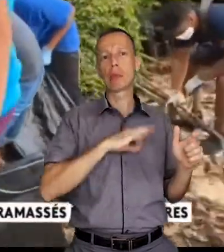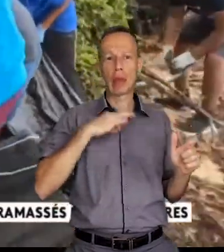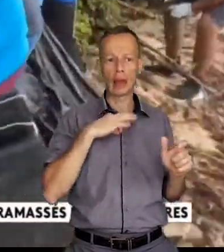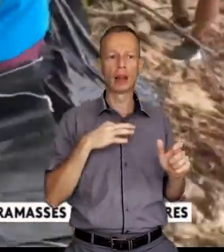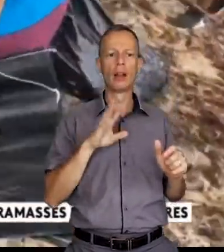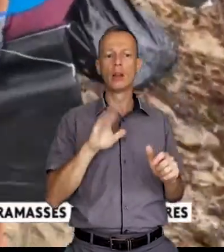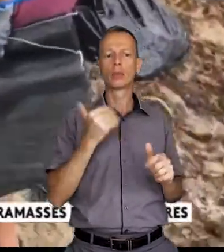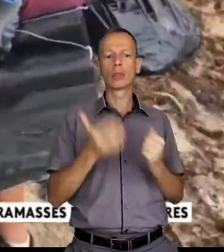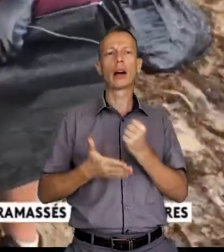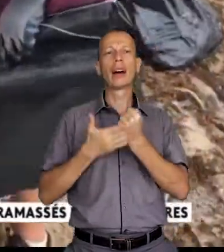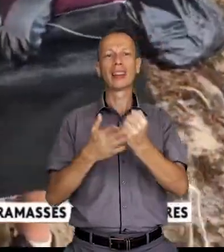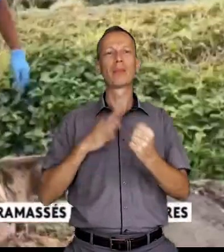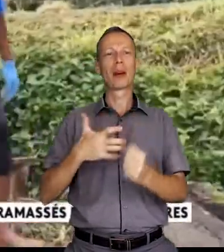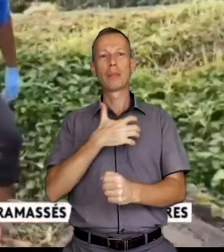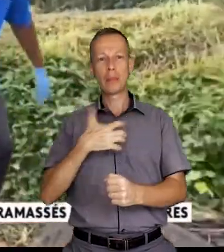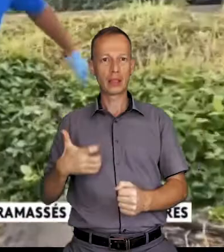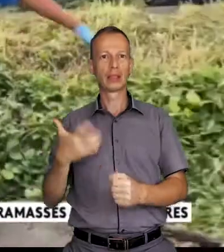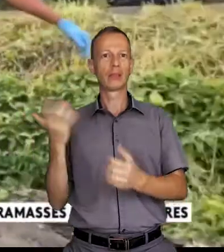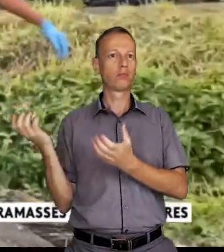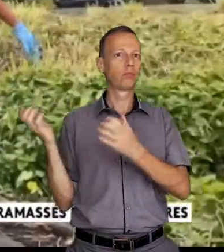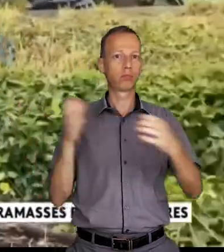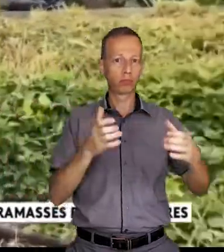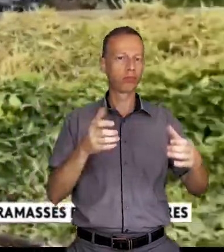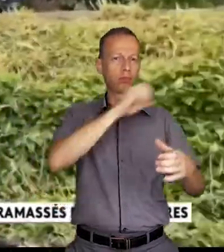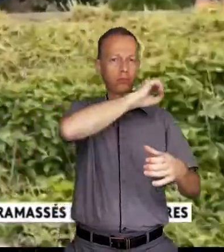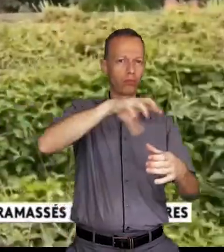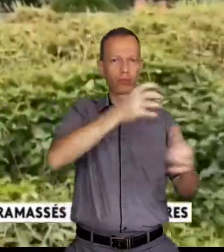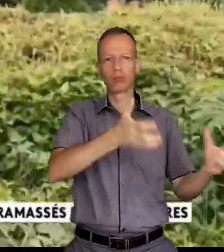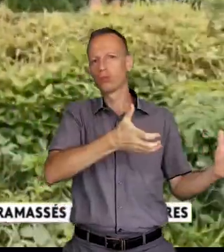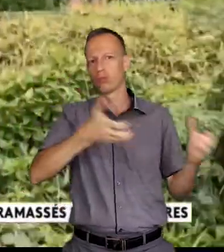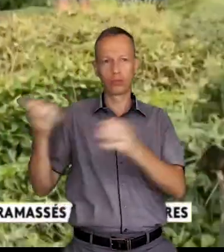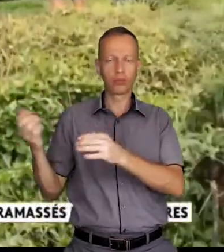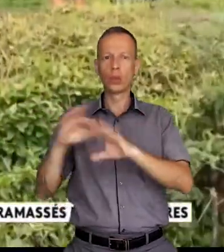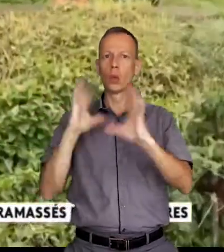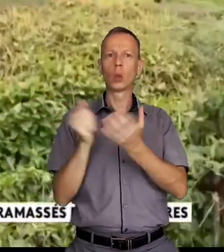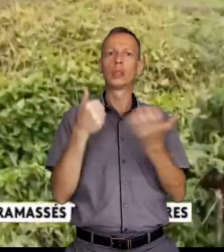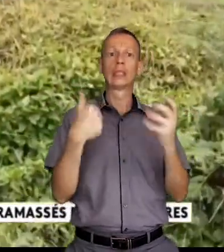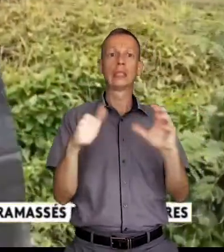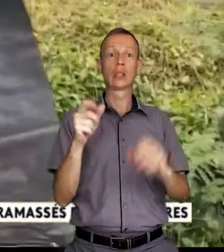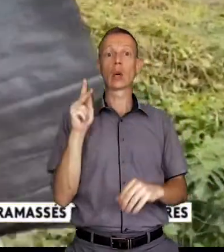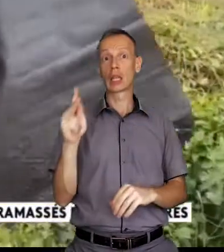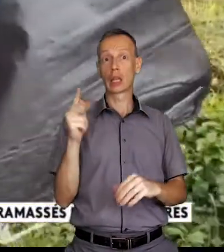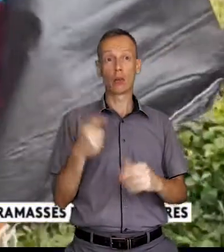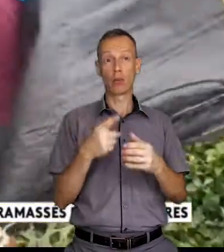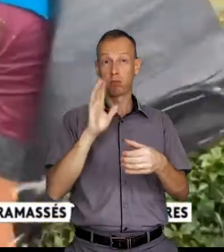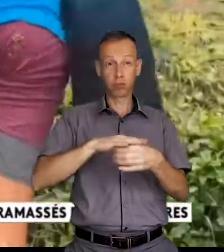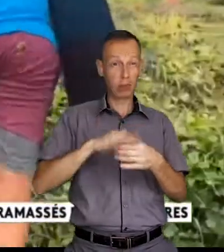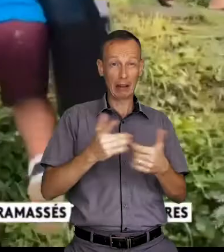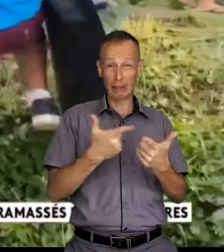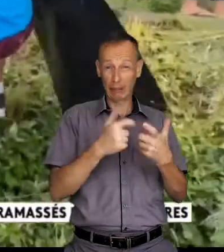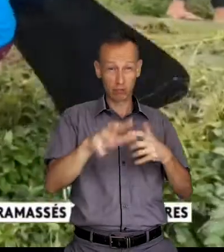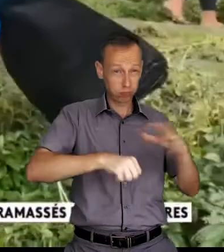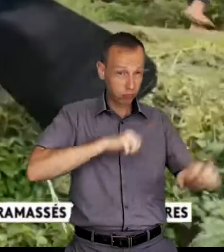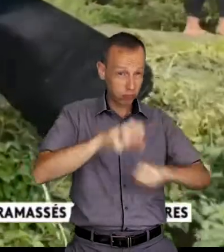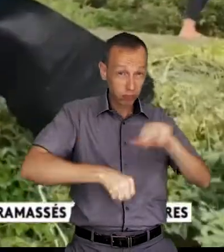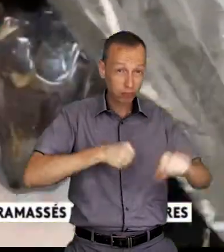soutenue par le maire qui leur a mis à disposition des transports et des agents communaux pour évacuer les déchets. Au total, près de 600 kilos de